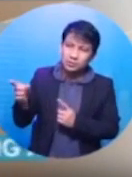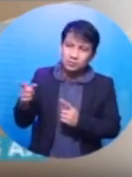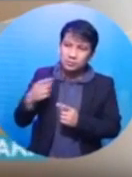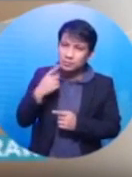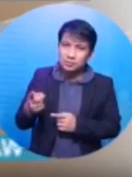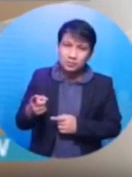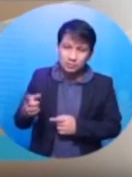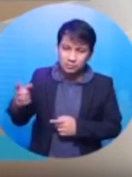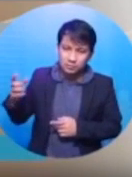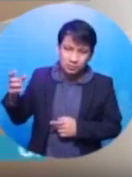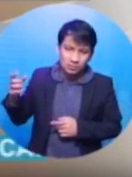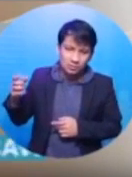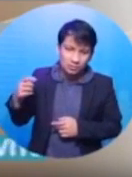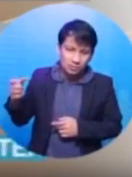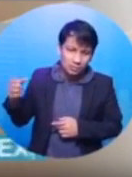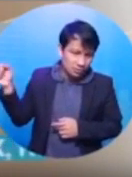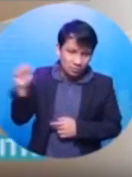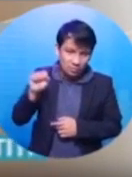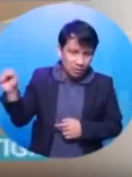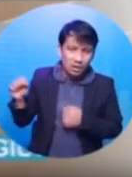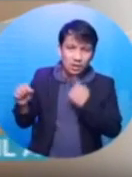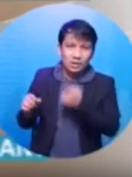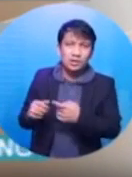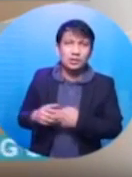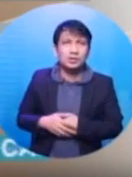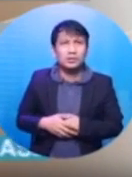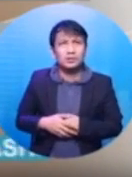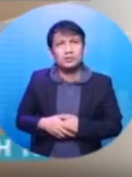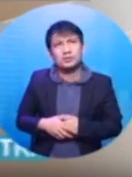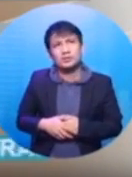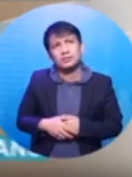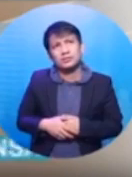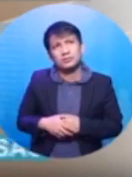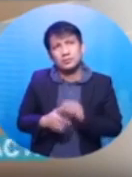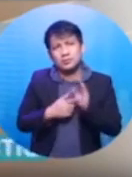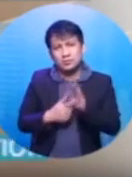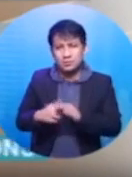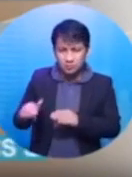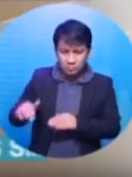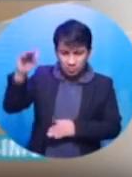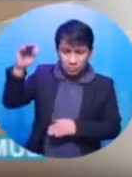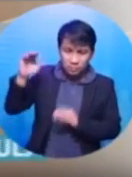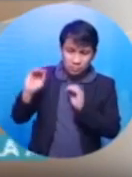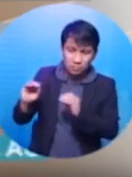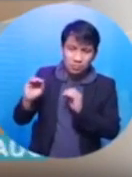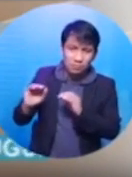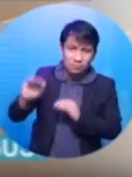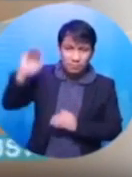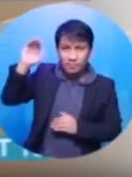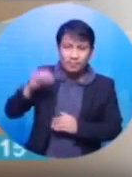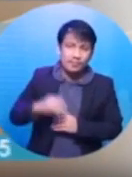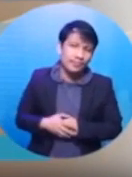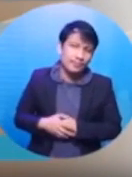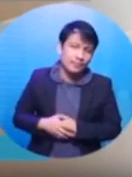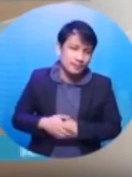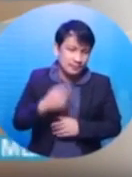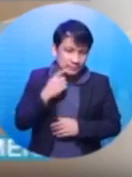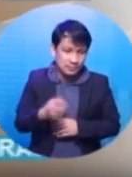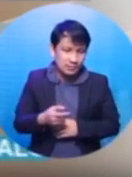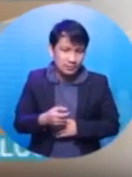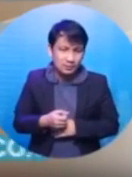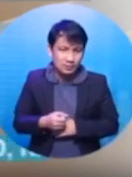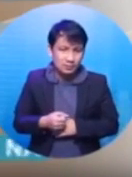nangangas ka talaga. Pinaano, pinalaki kita paglaki mo. Ganyan. Tapos si Rappi inaambahan ko lang